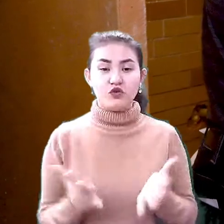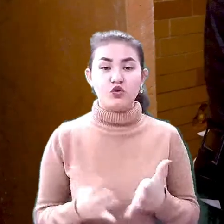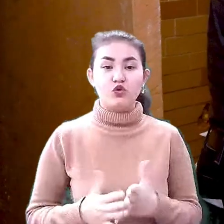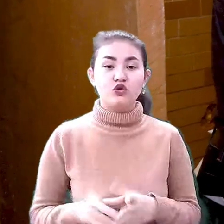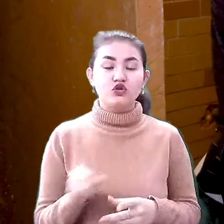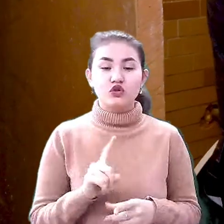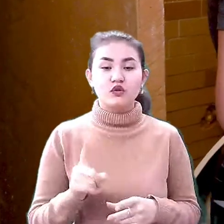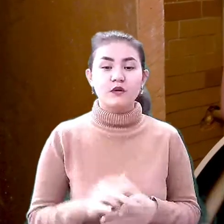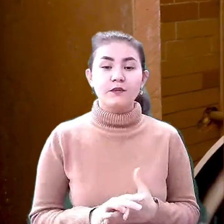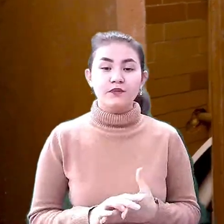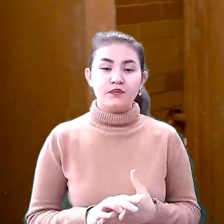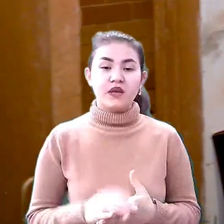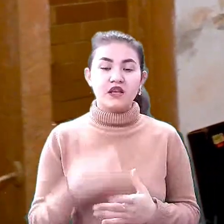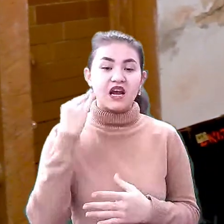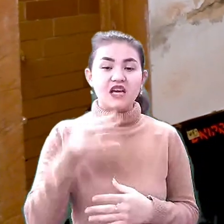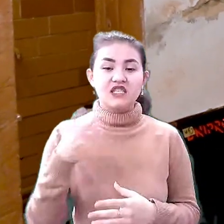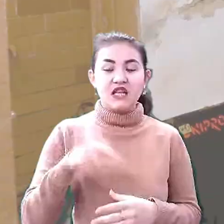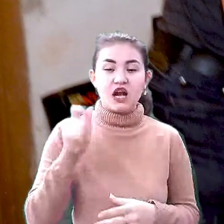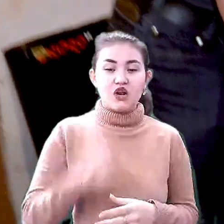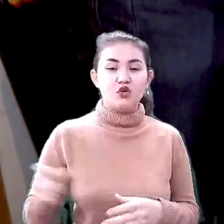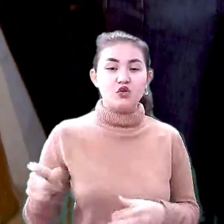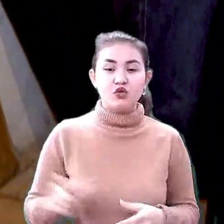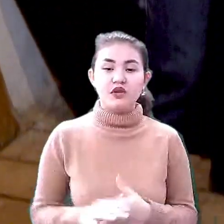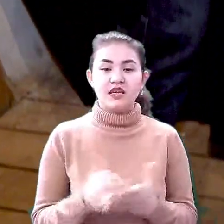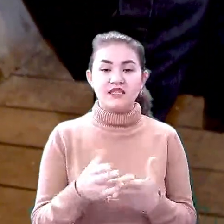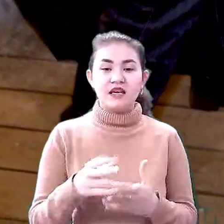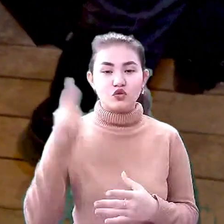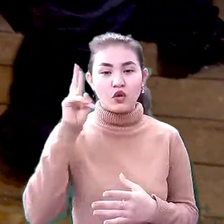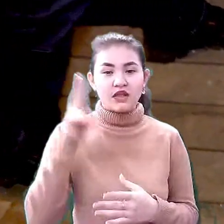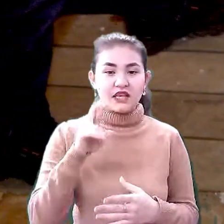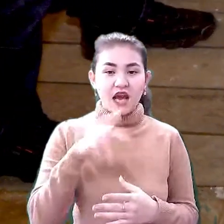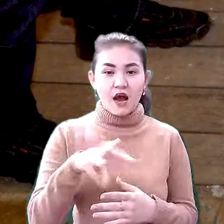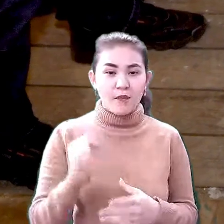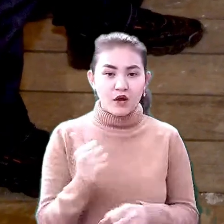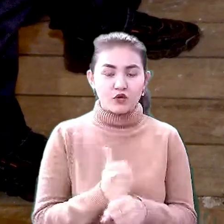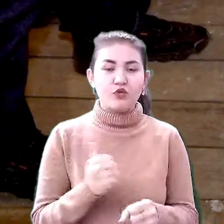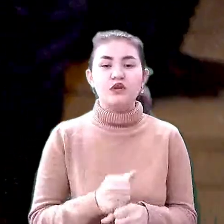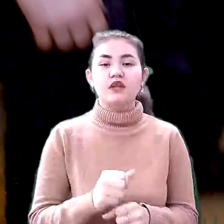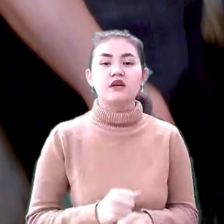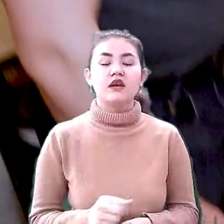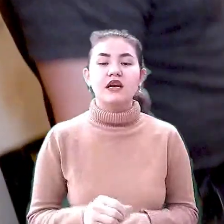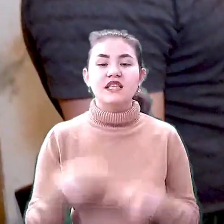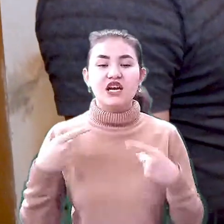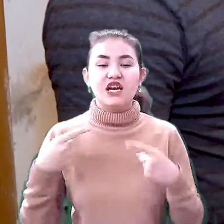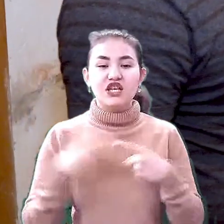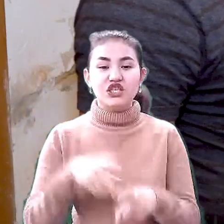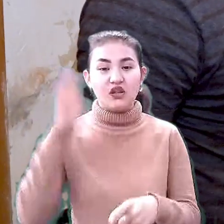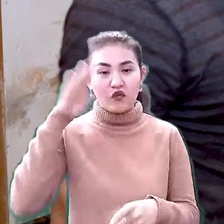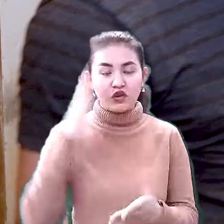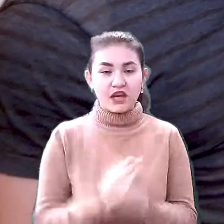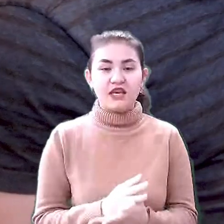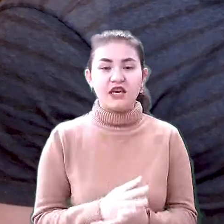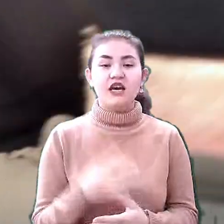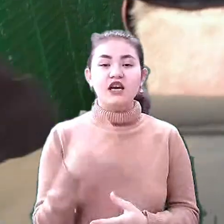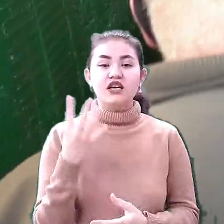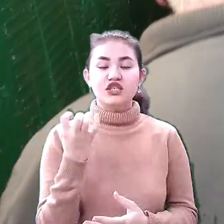було, як краще людей, фекальна яма. На полтора губа, там порежний насос. Технічна рада. 400 літрів